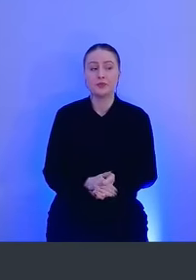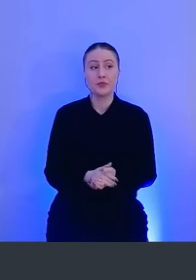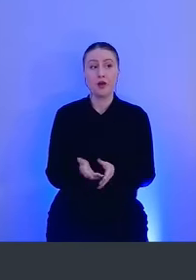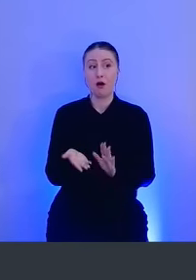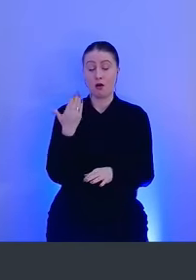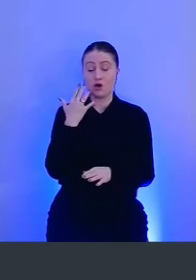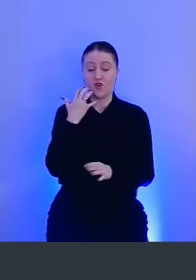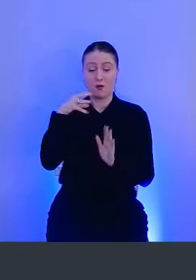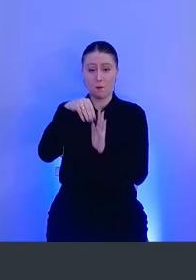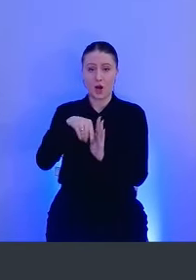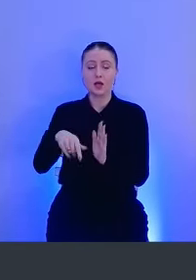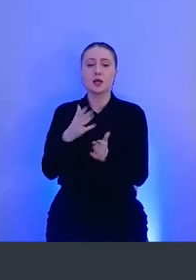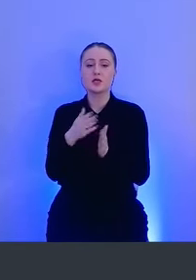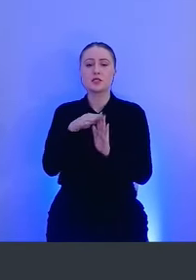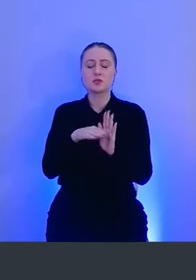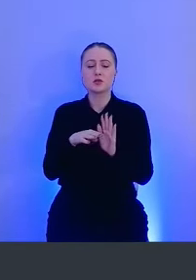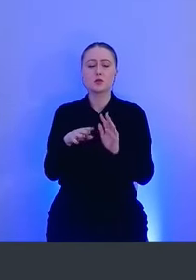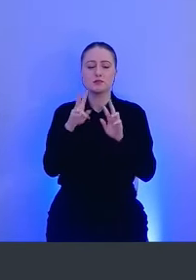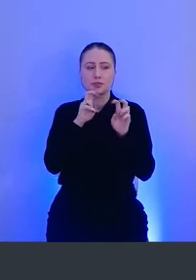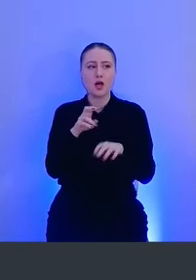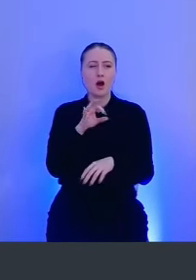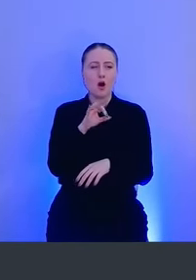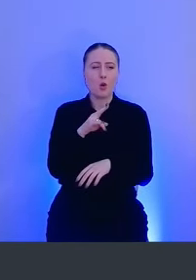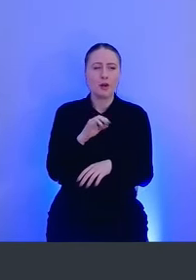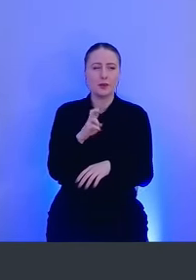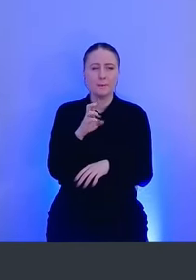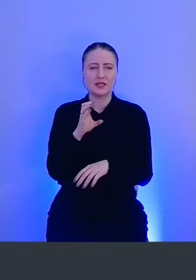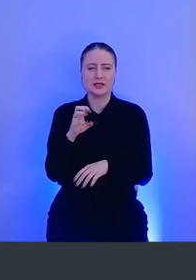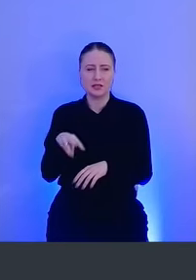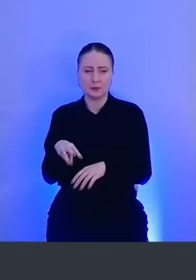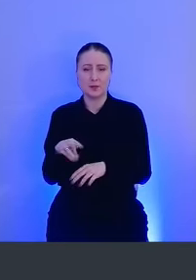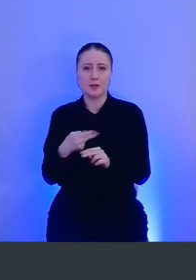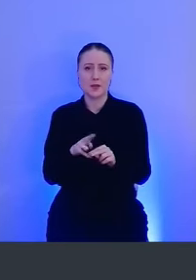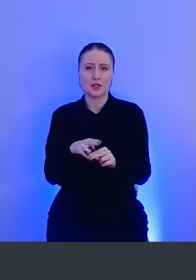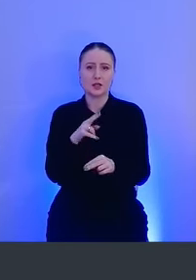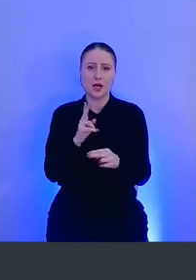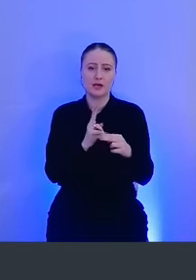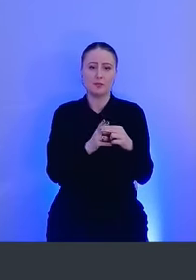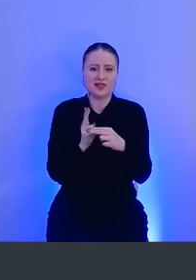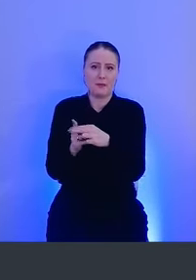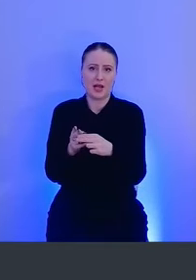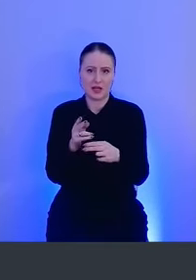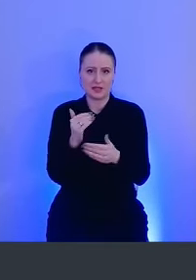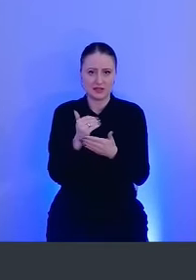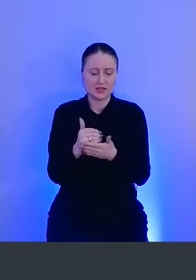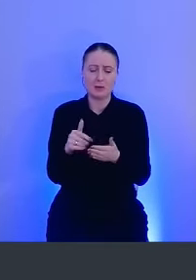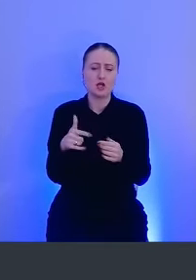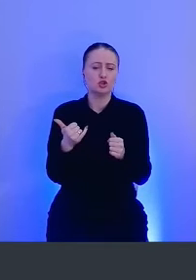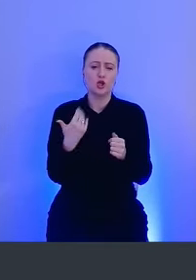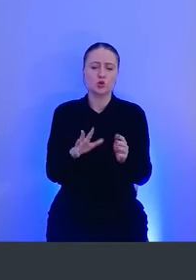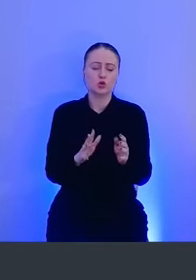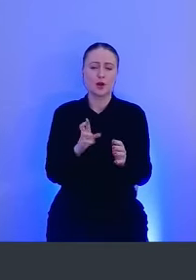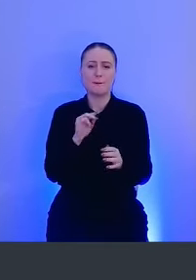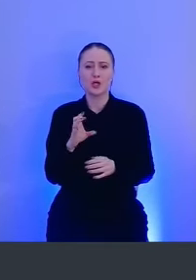маке существовала система под аудит OpenBSM. Это уже деприкейтед система, и она не используется с